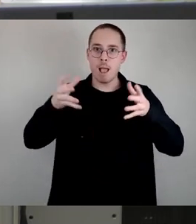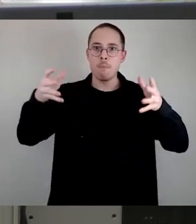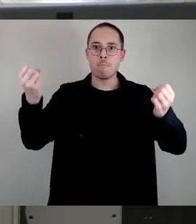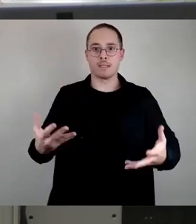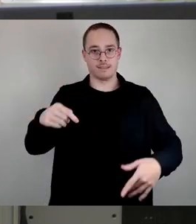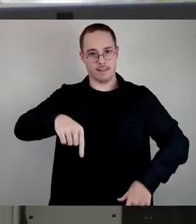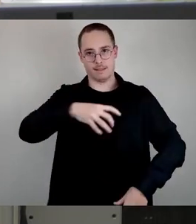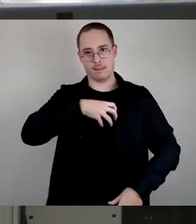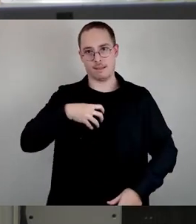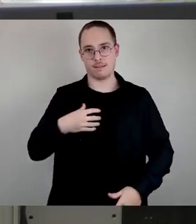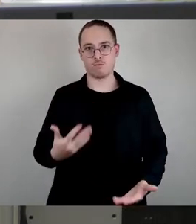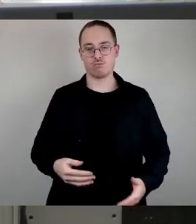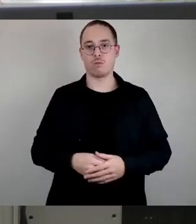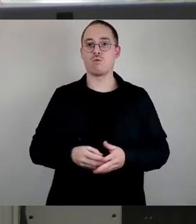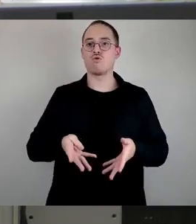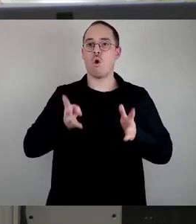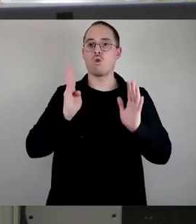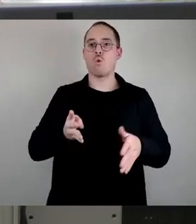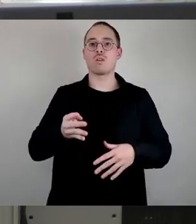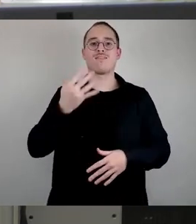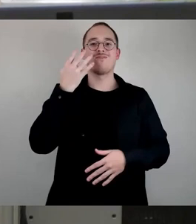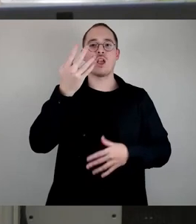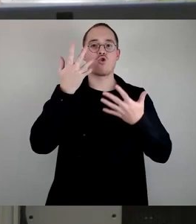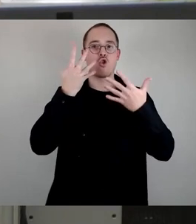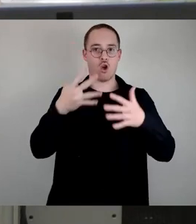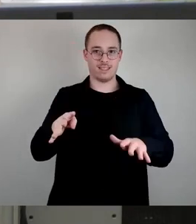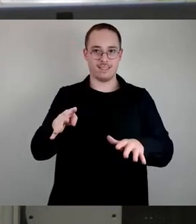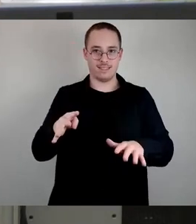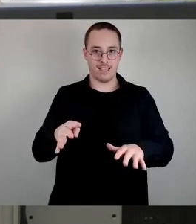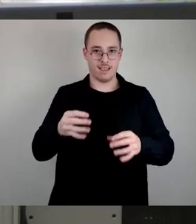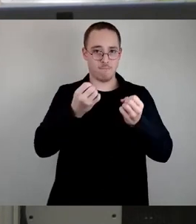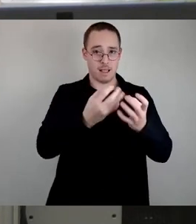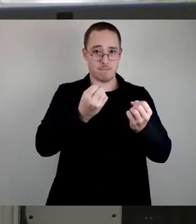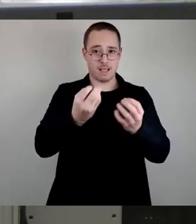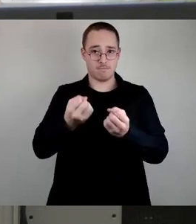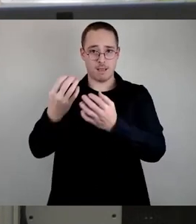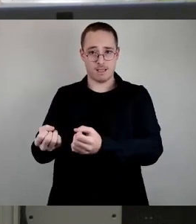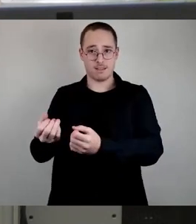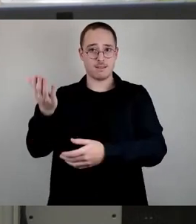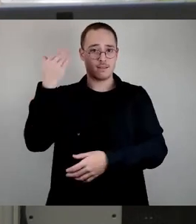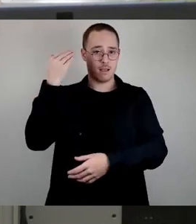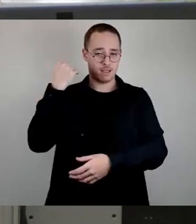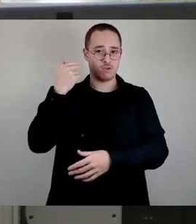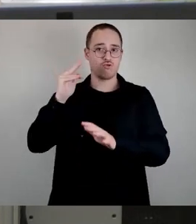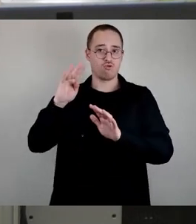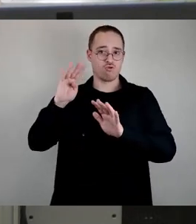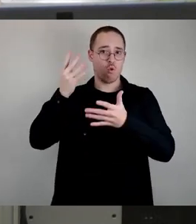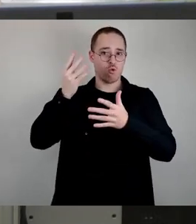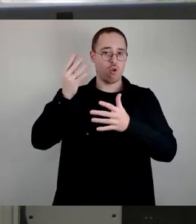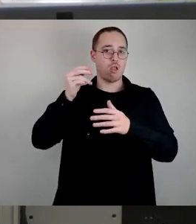994 Fälle, die alleine bis zum 9. November vom Recherche und